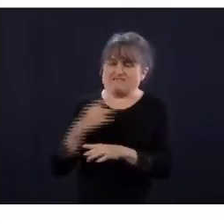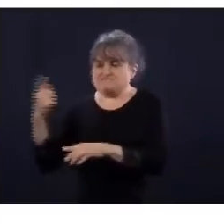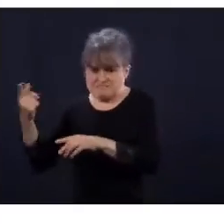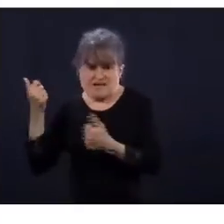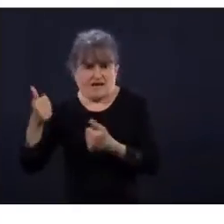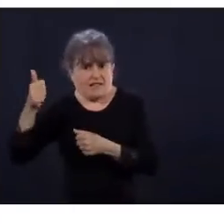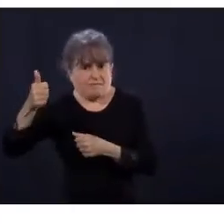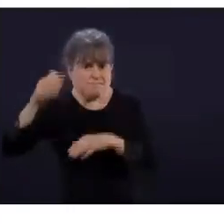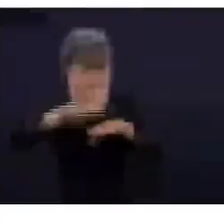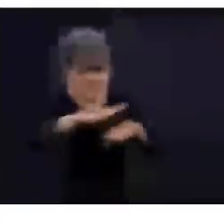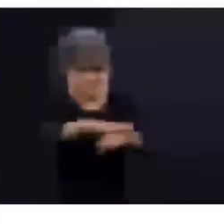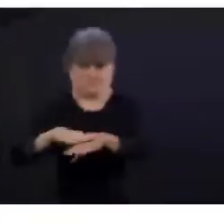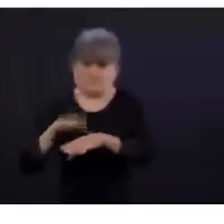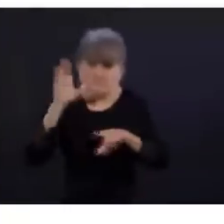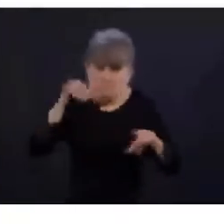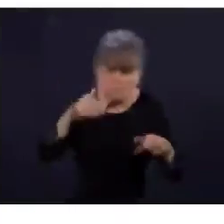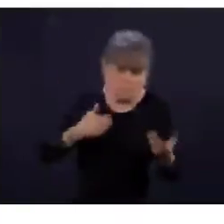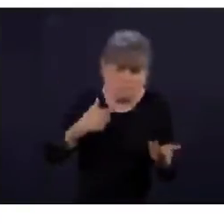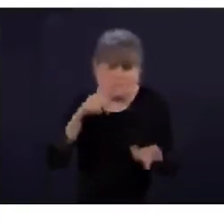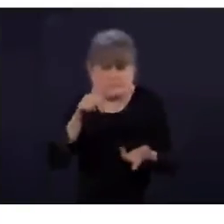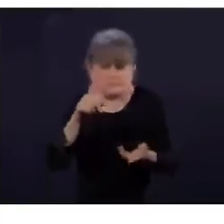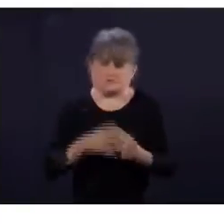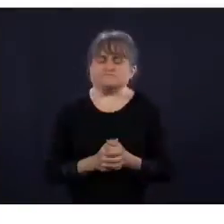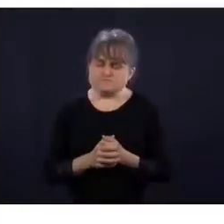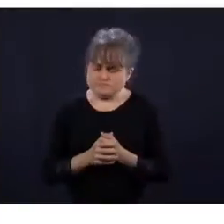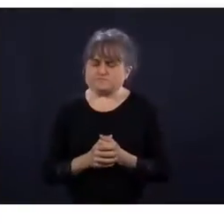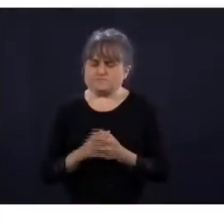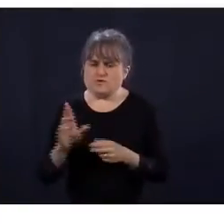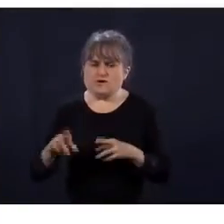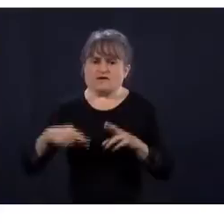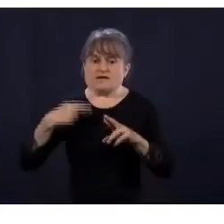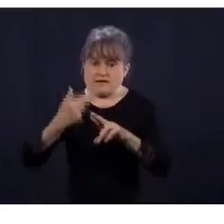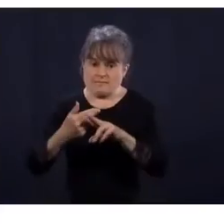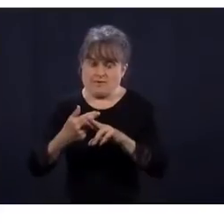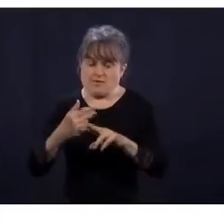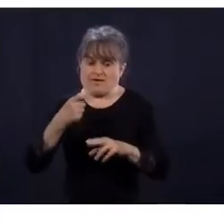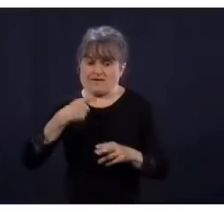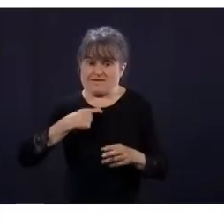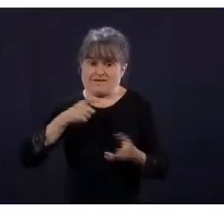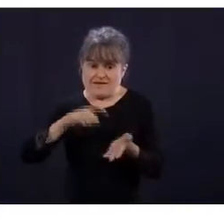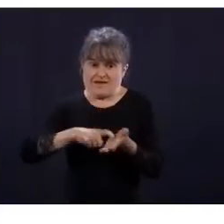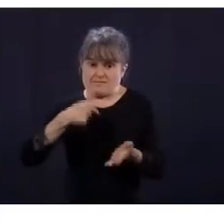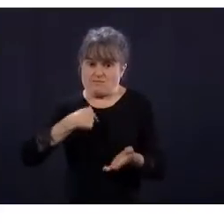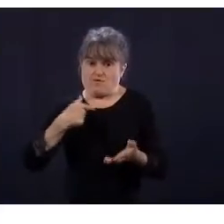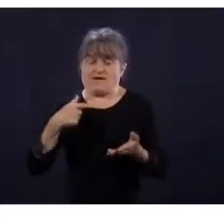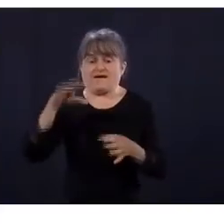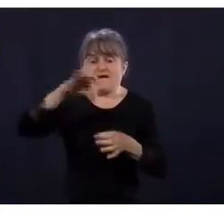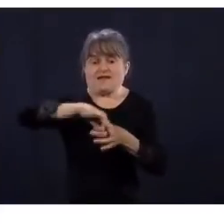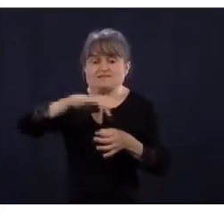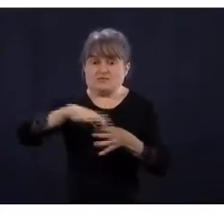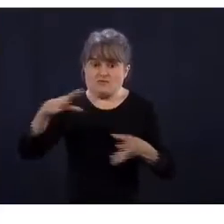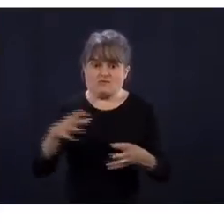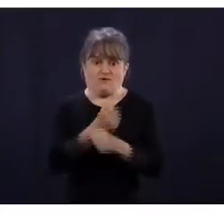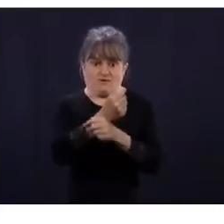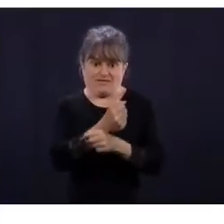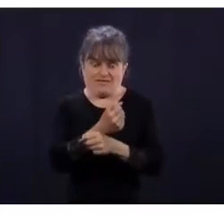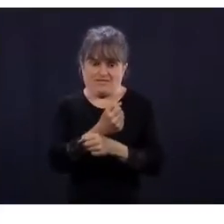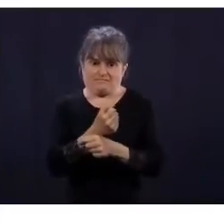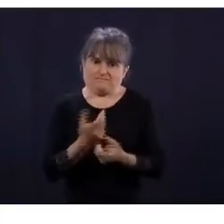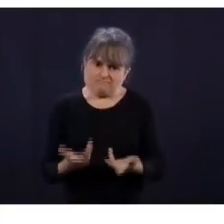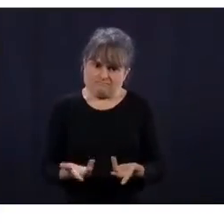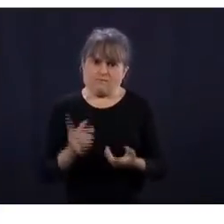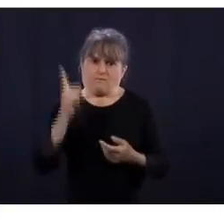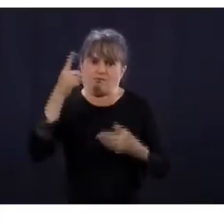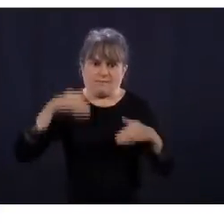Donc, il faut augmenter de façon importante les salaires des préposés aux bénéficiaires. On discute